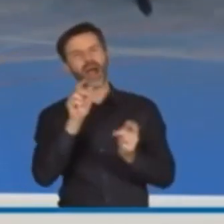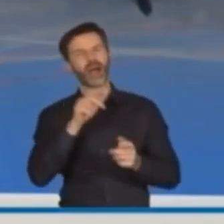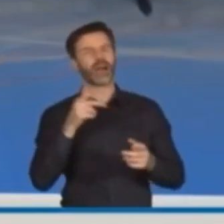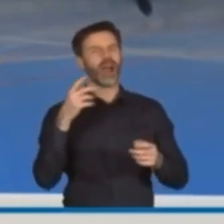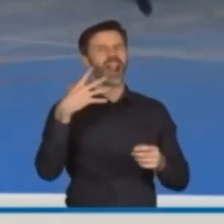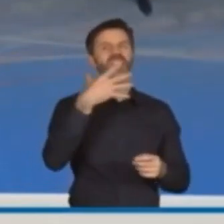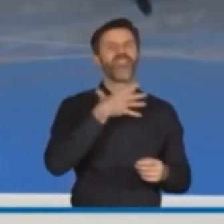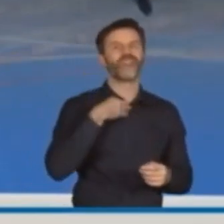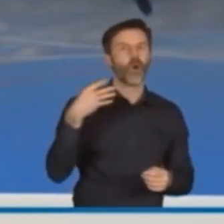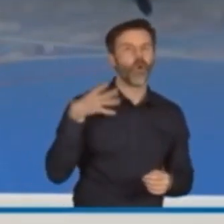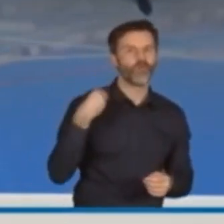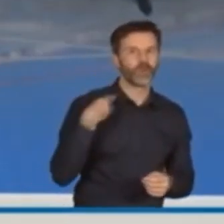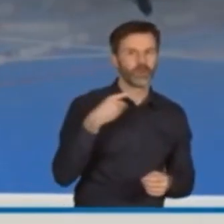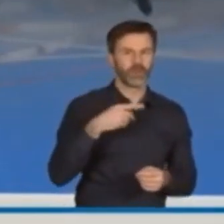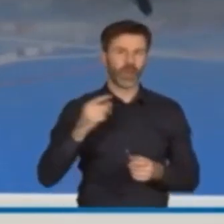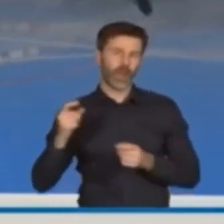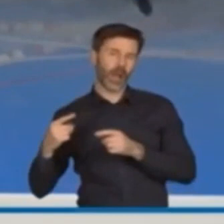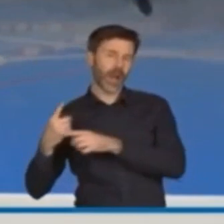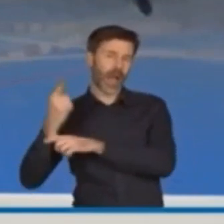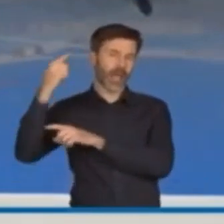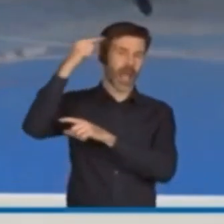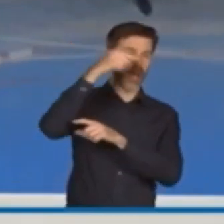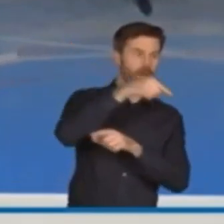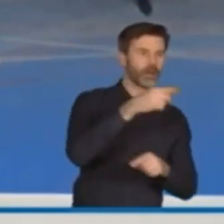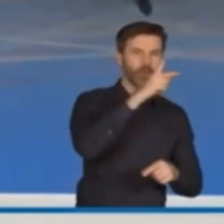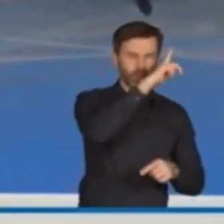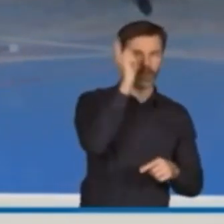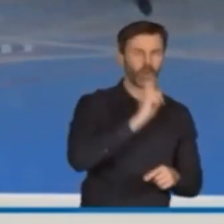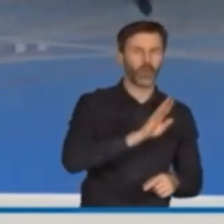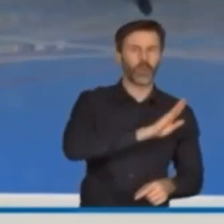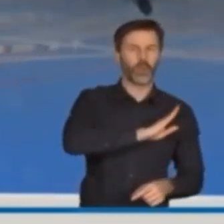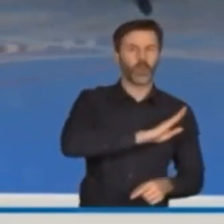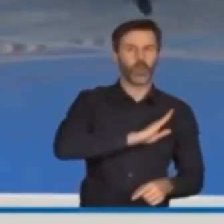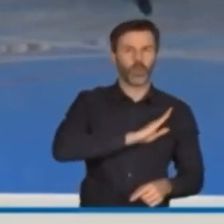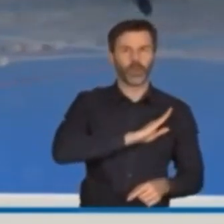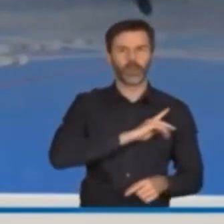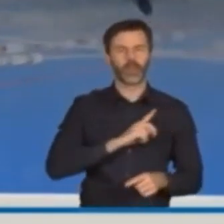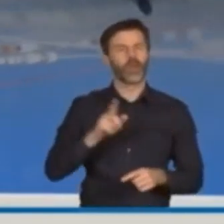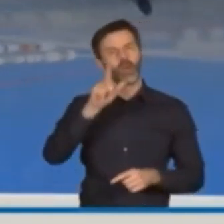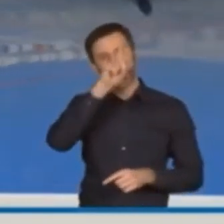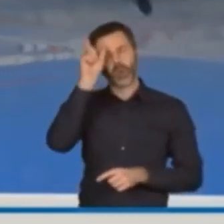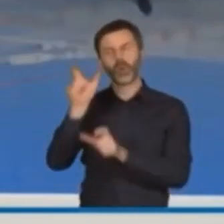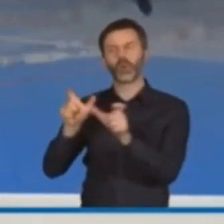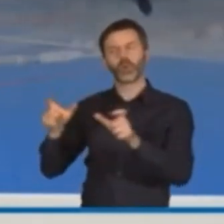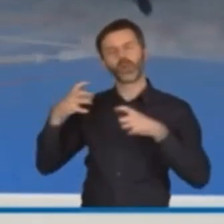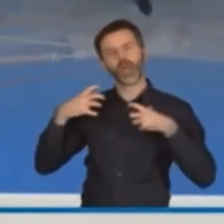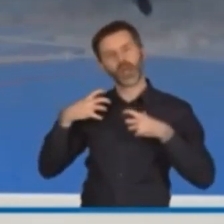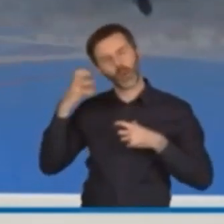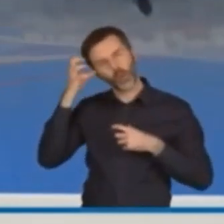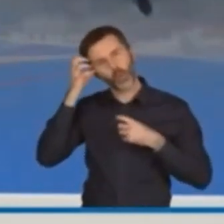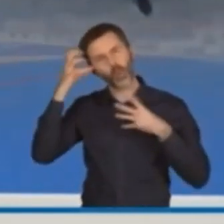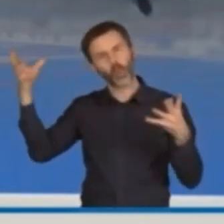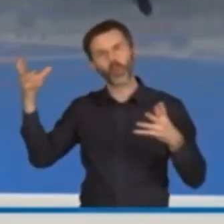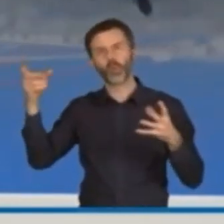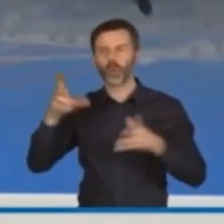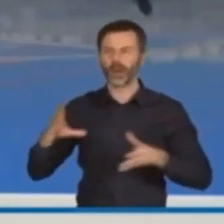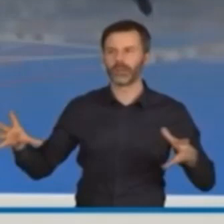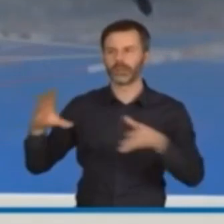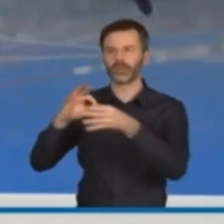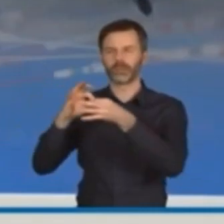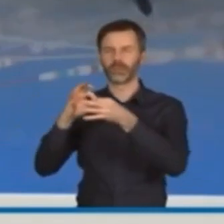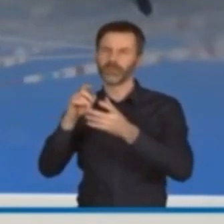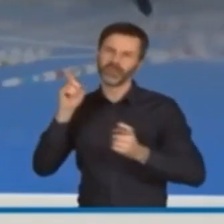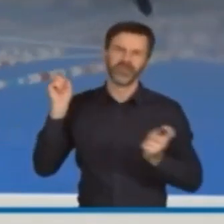We Lwowie po ataku rakietowym są kolejne ofiary. W tym tragicznym czasie ludzie kultury z całego świata łączą się, aby głośno przypominać, jakie zło